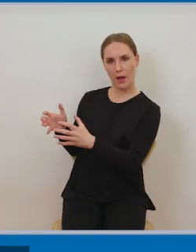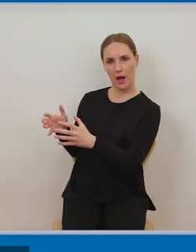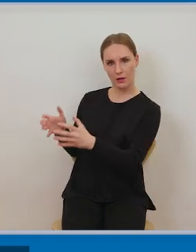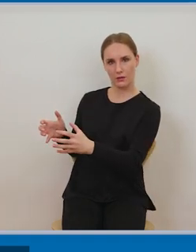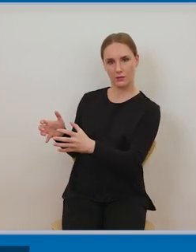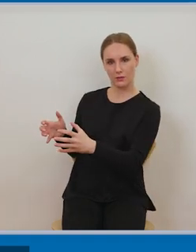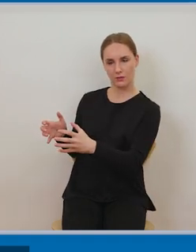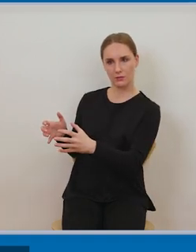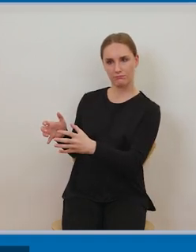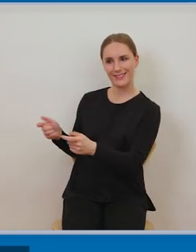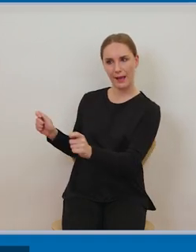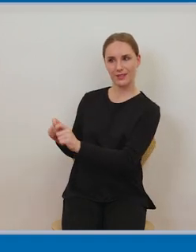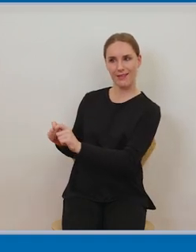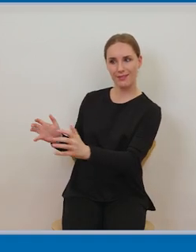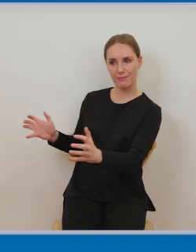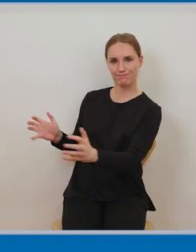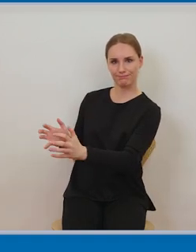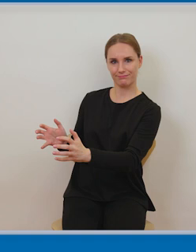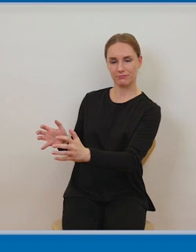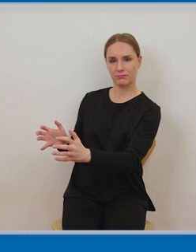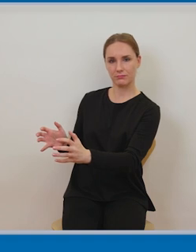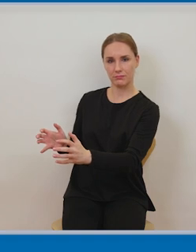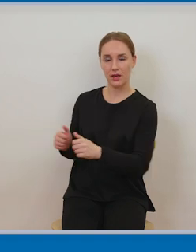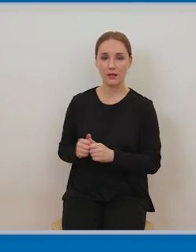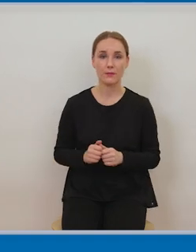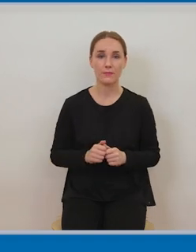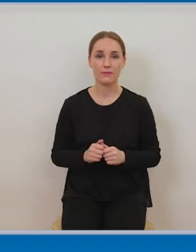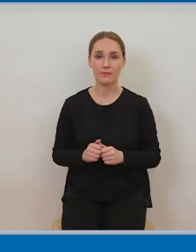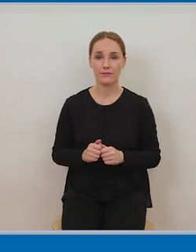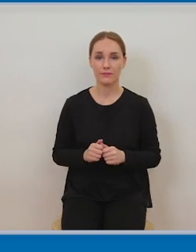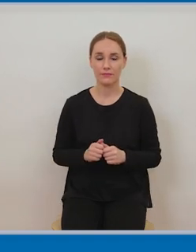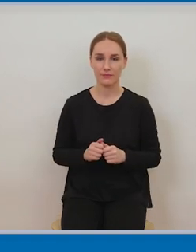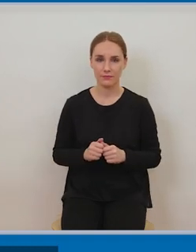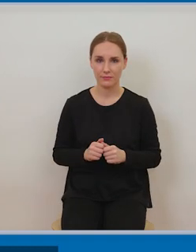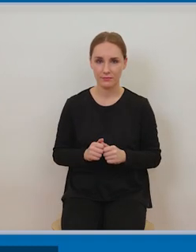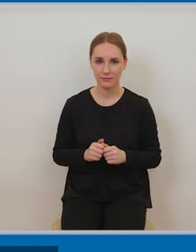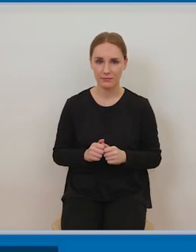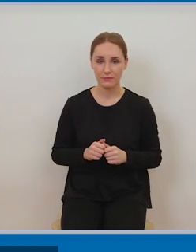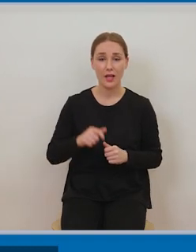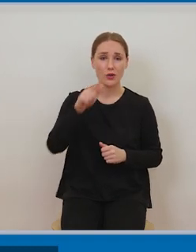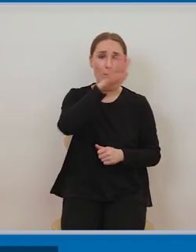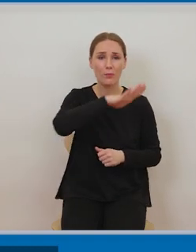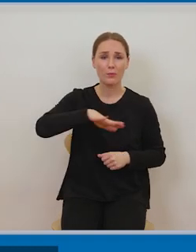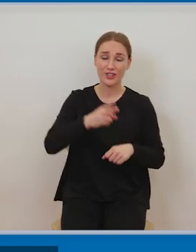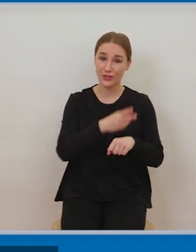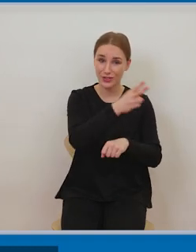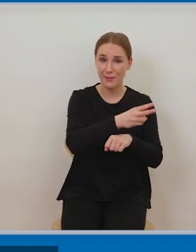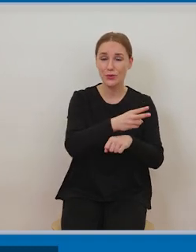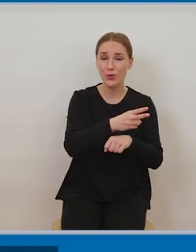niekomercyjnego korzystania w ramach dozwolonego użytku osobistego wszelkie sytuacje w których chcielibyśmy